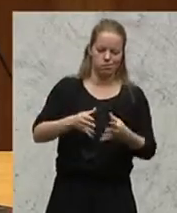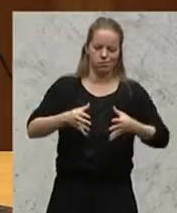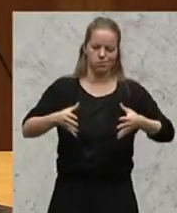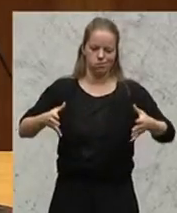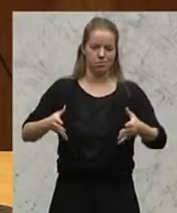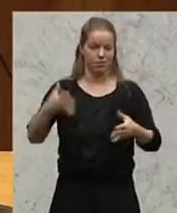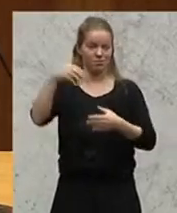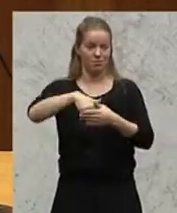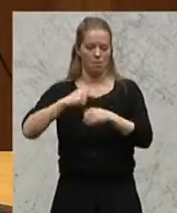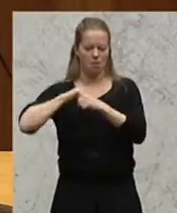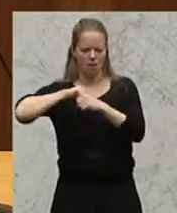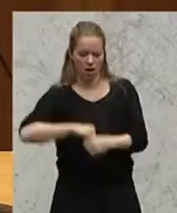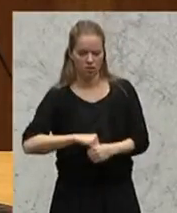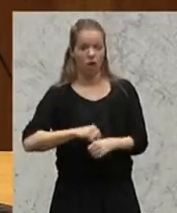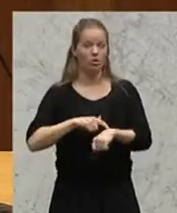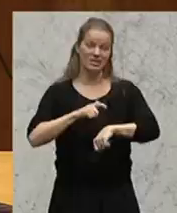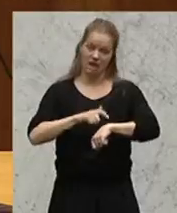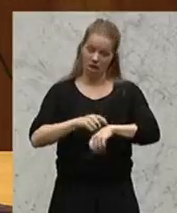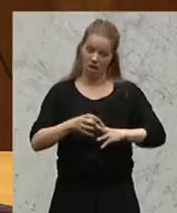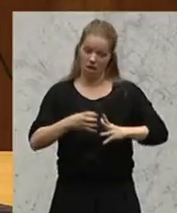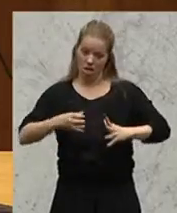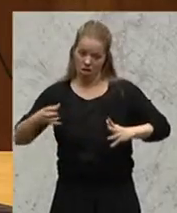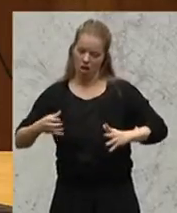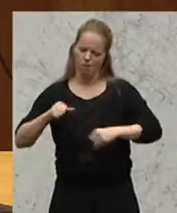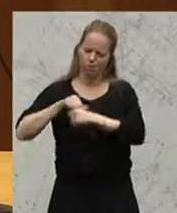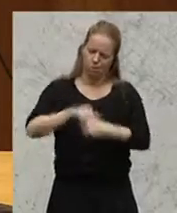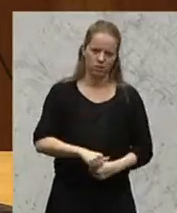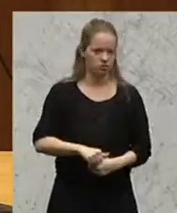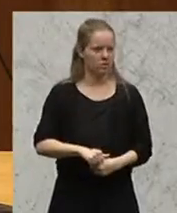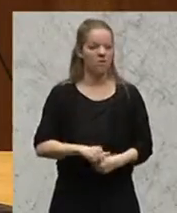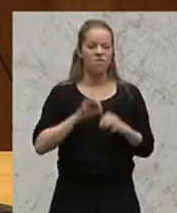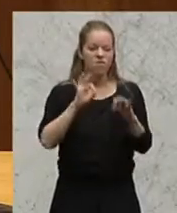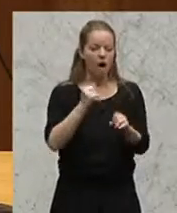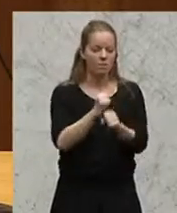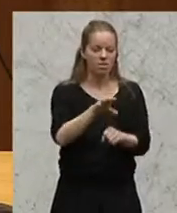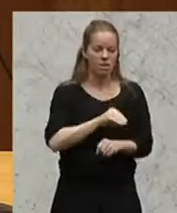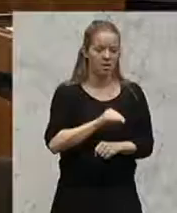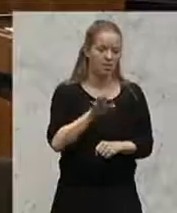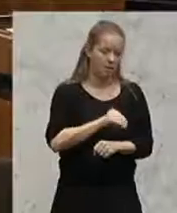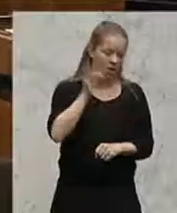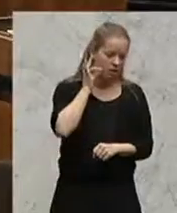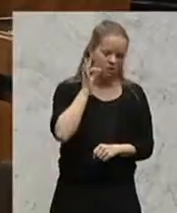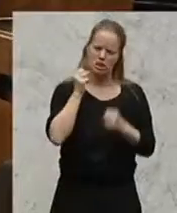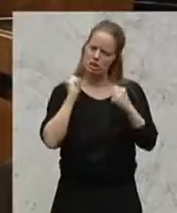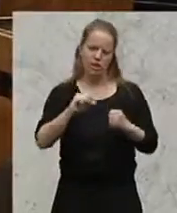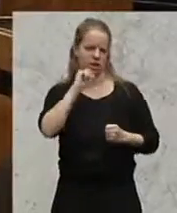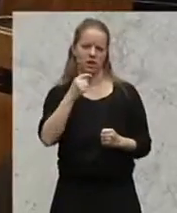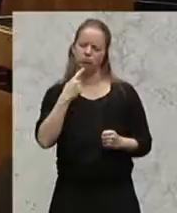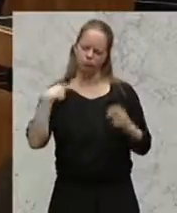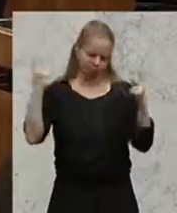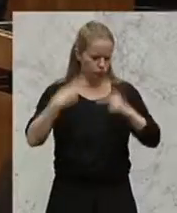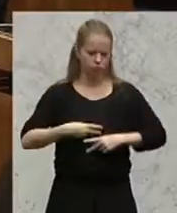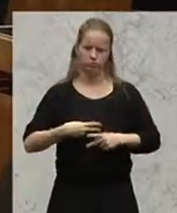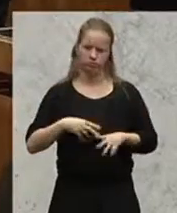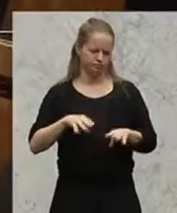Arbeitnehmern, vor allem auch zeitlichen Belastung von Arbeitnehmern und Arbeitnehmerinnen, sicher nicht zustimmen. Die Grünen wollen eine